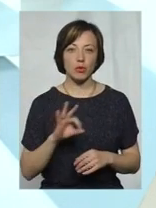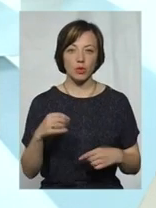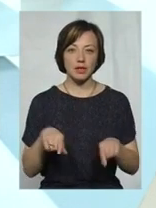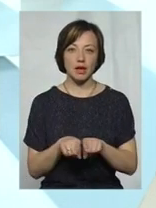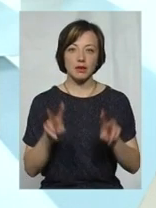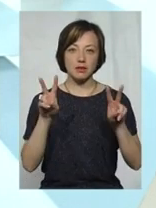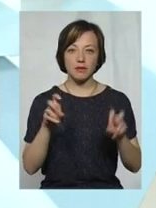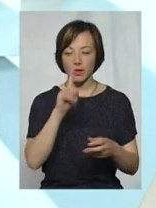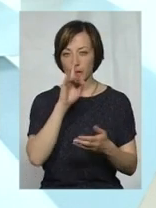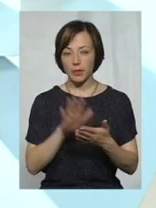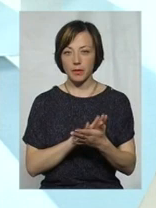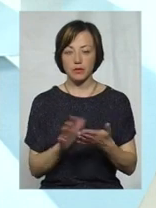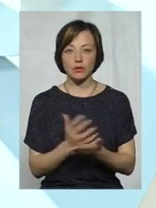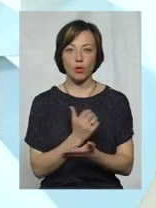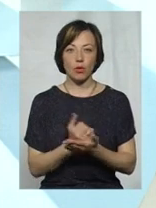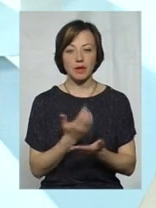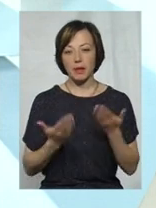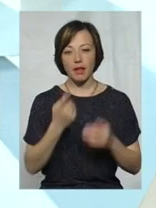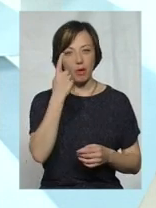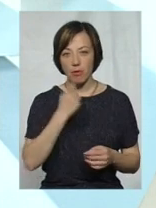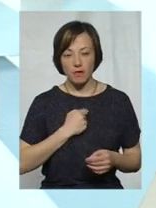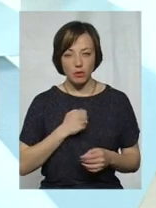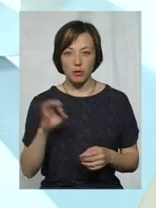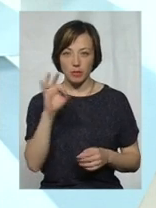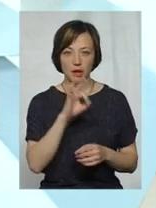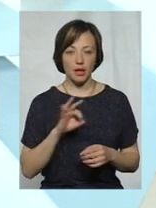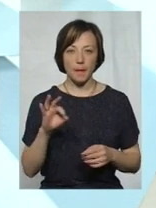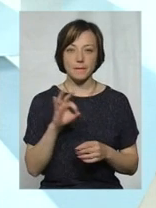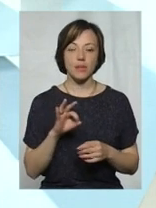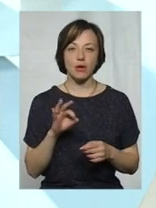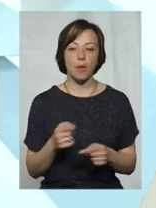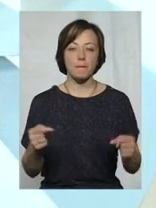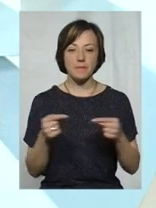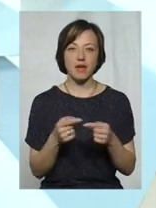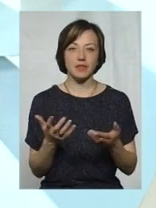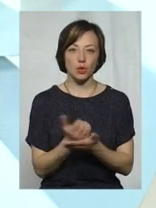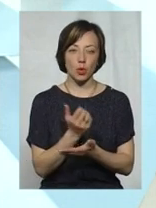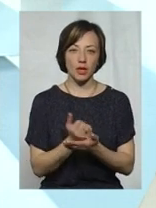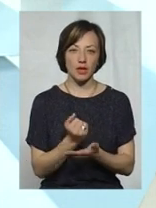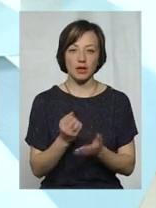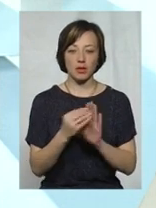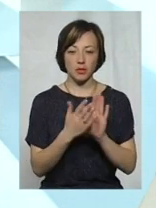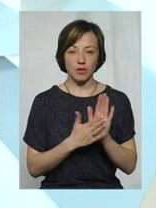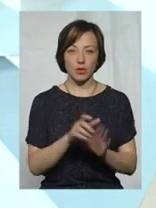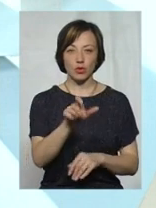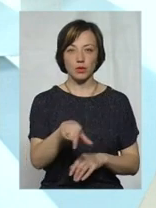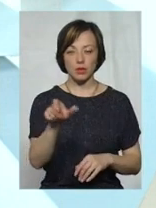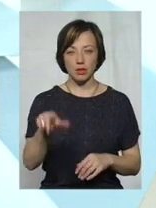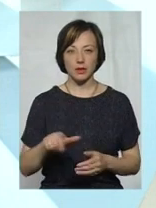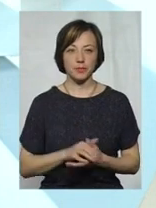звані скриті доходи, якщо нас не повідомили про певний дохід, який облікувався і